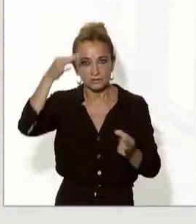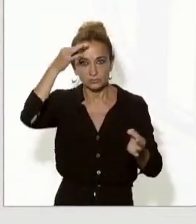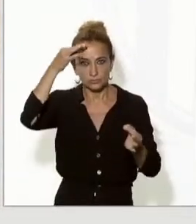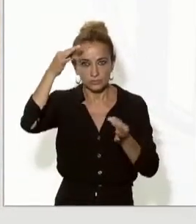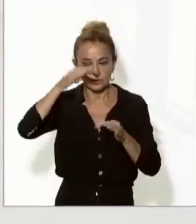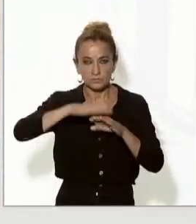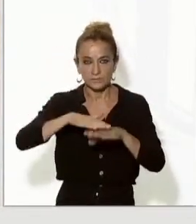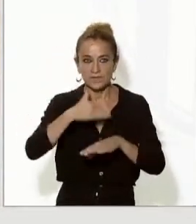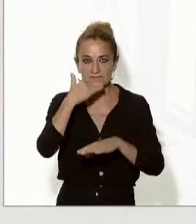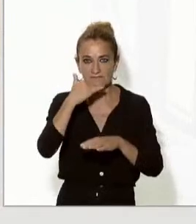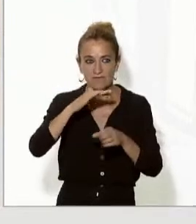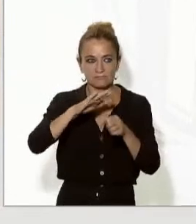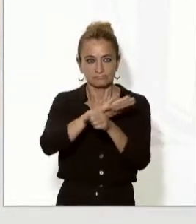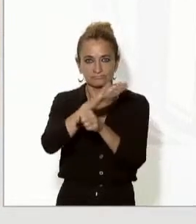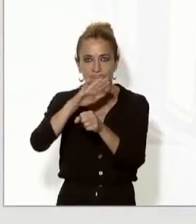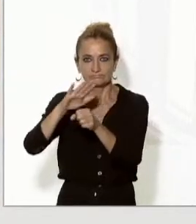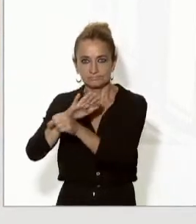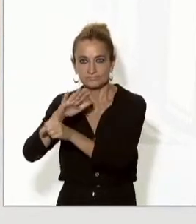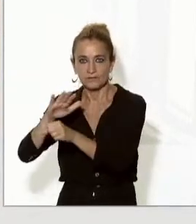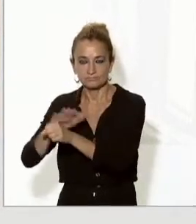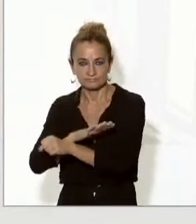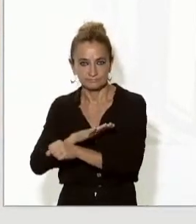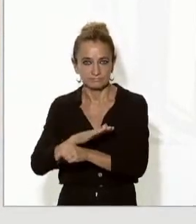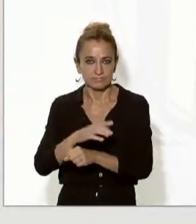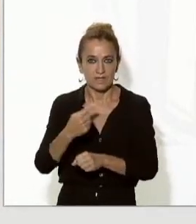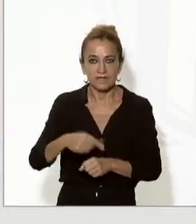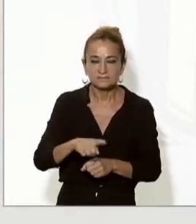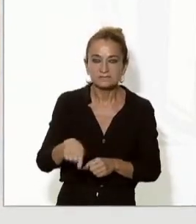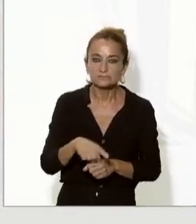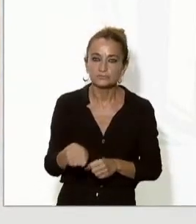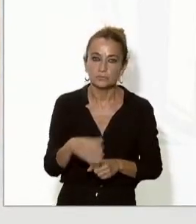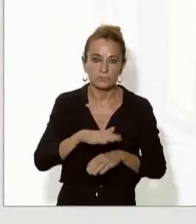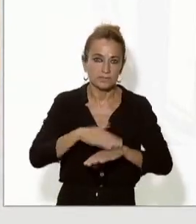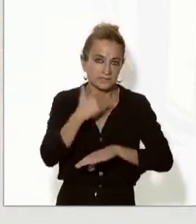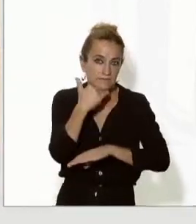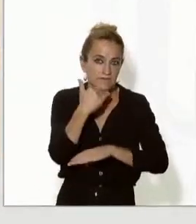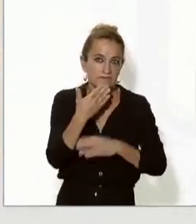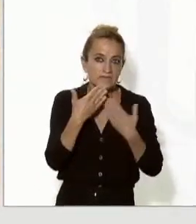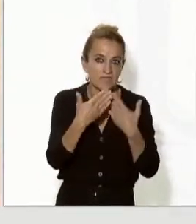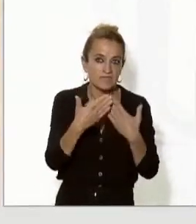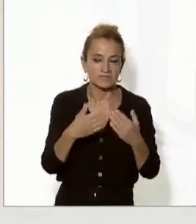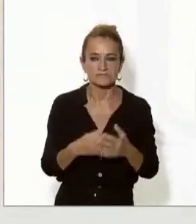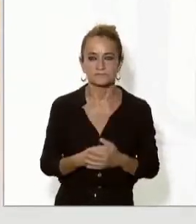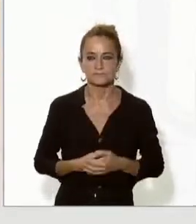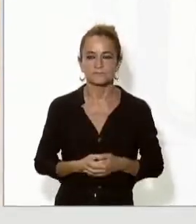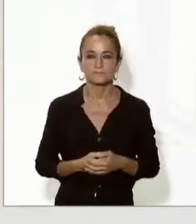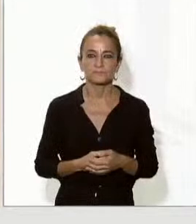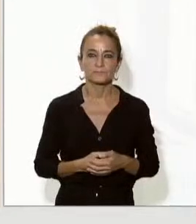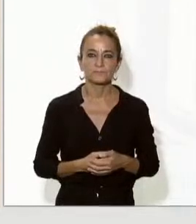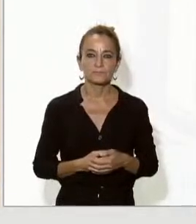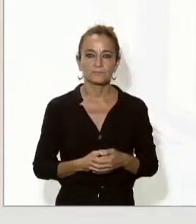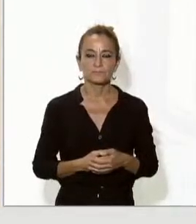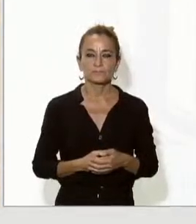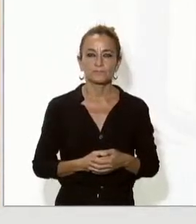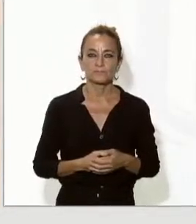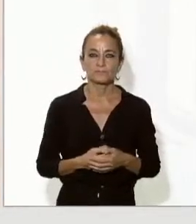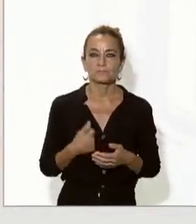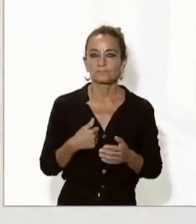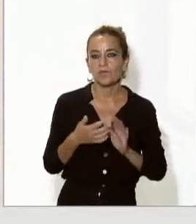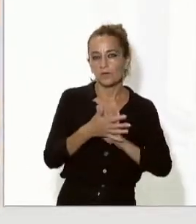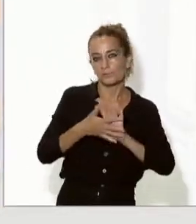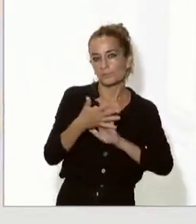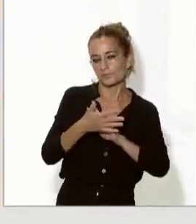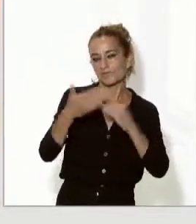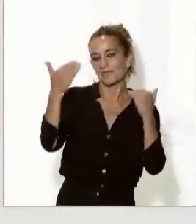a dir, quan podem tenir resultats concrets. Bé, jo si em permet potser no parlaria de crisi de l